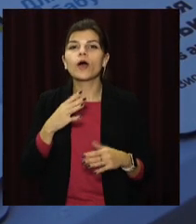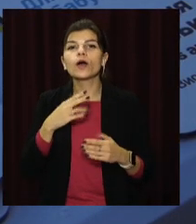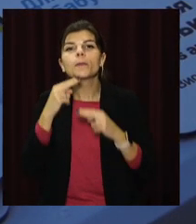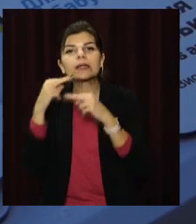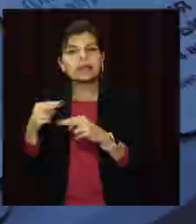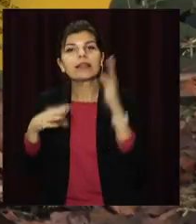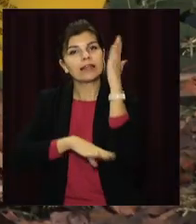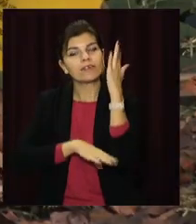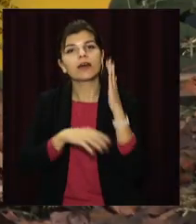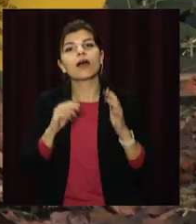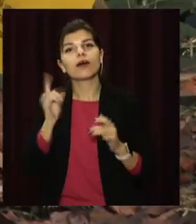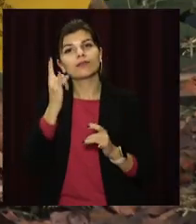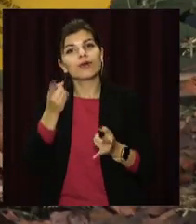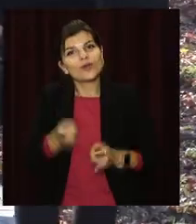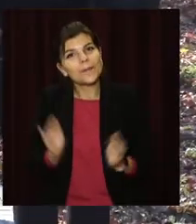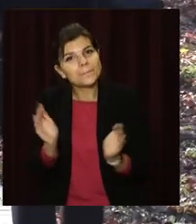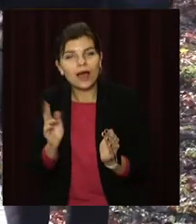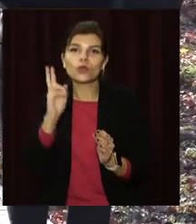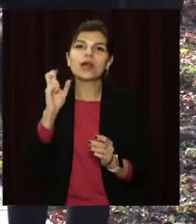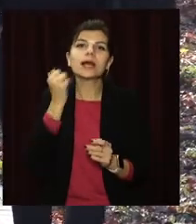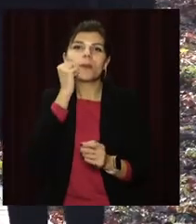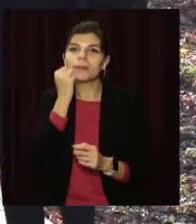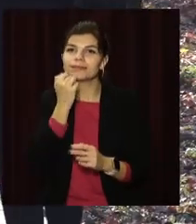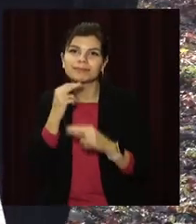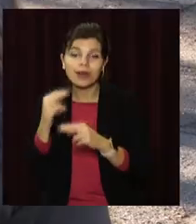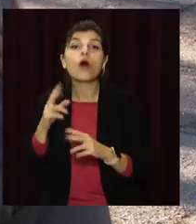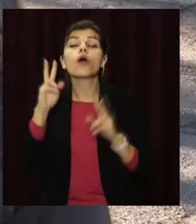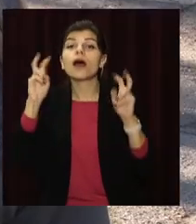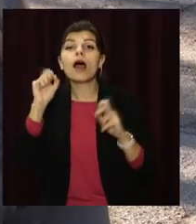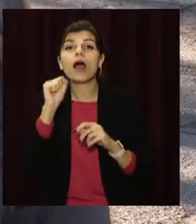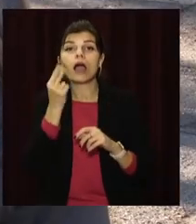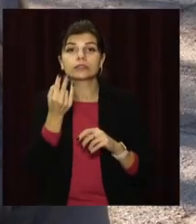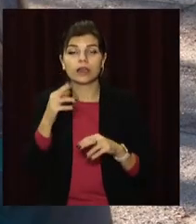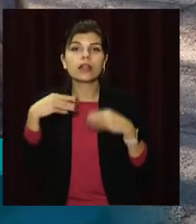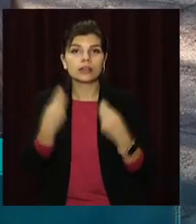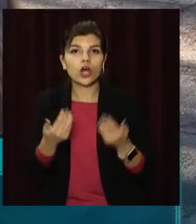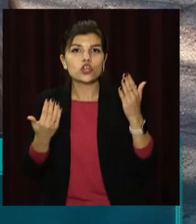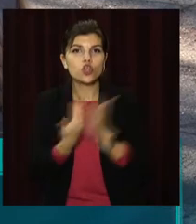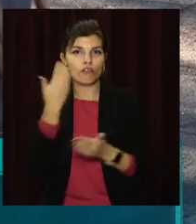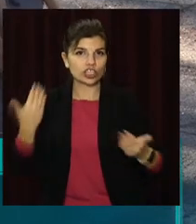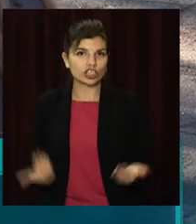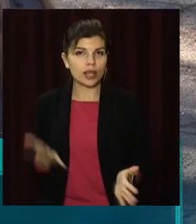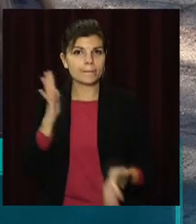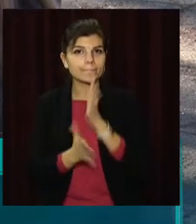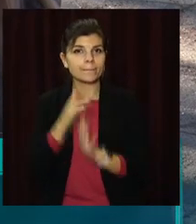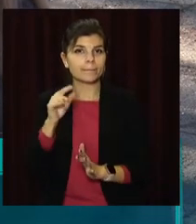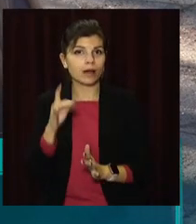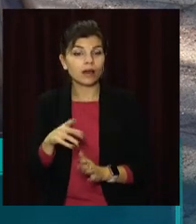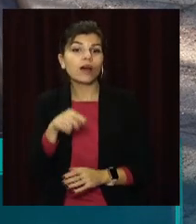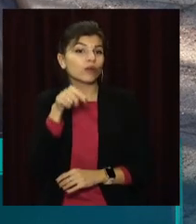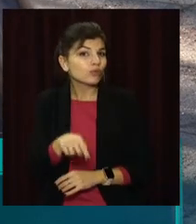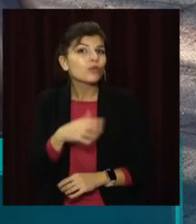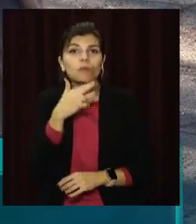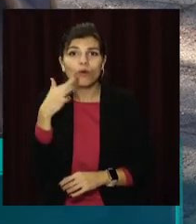новонародженій дитині. Але головна мета акції – дати нове життя парку. Багато людей тут гуляє, віддихає,